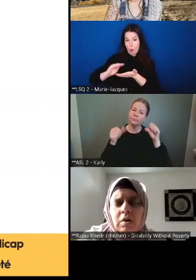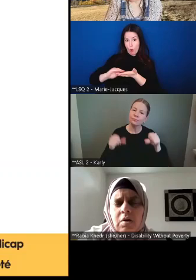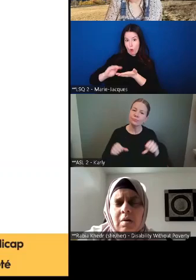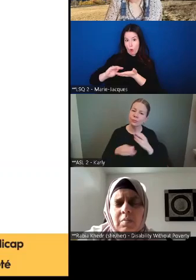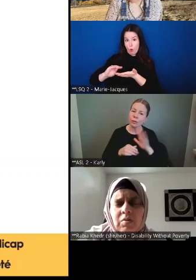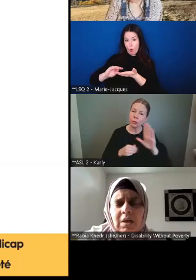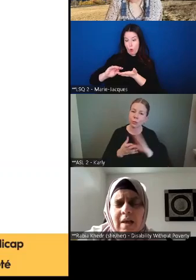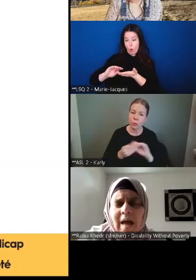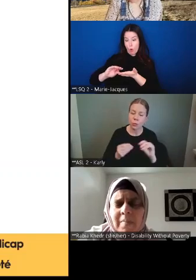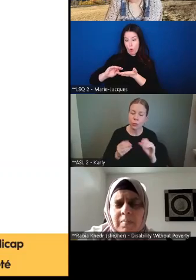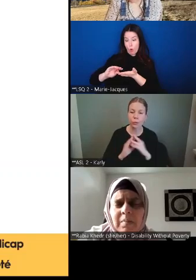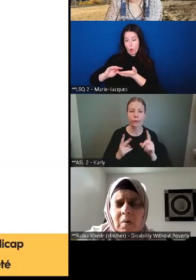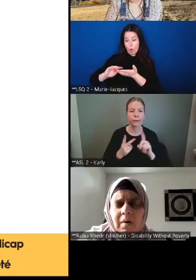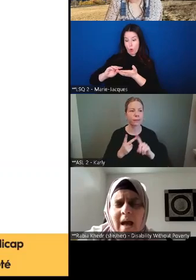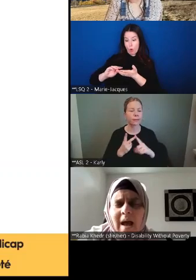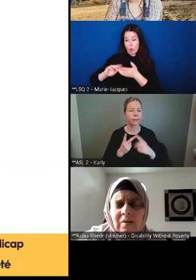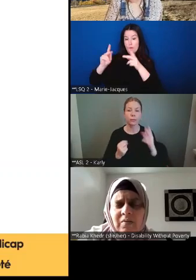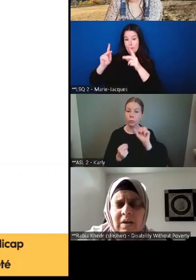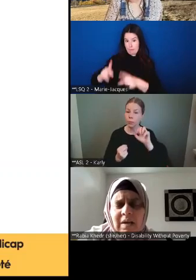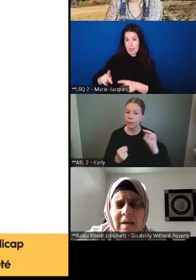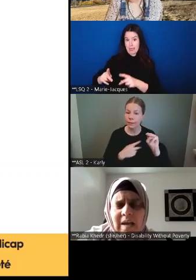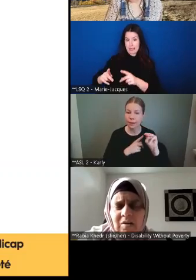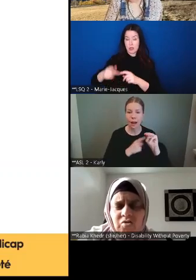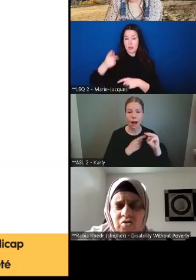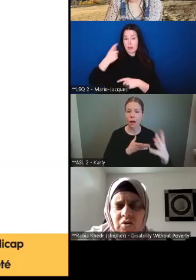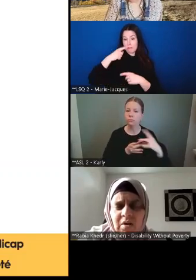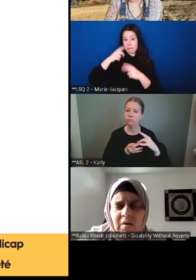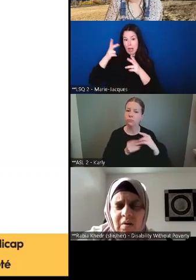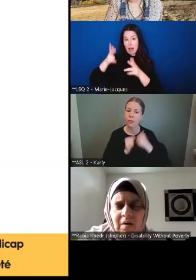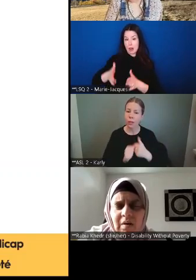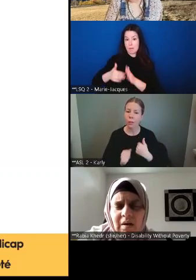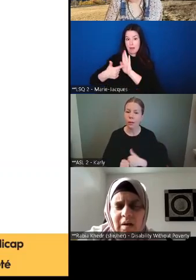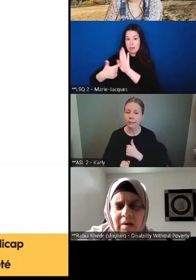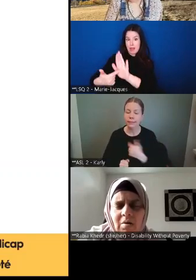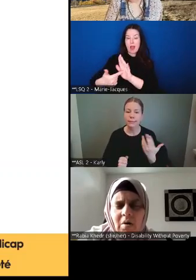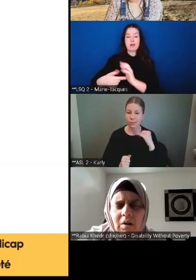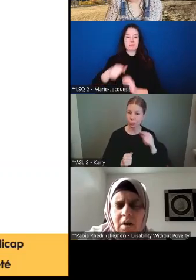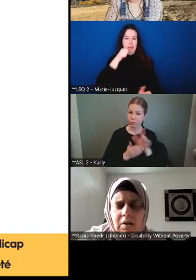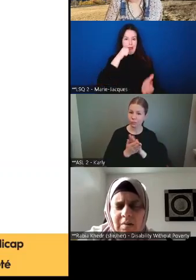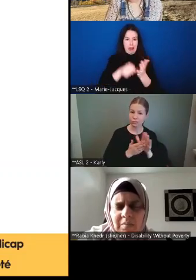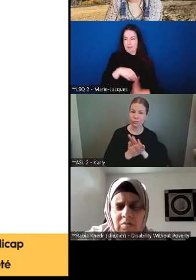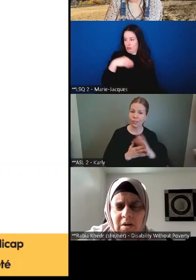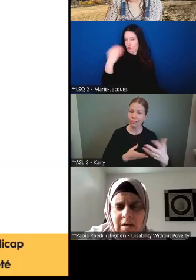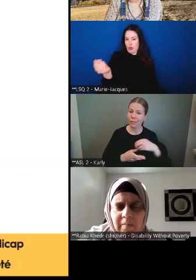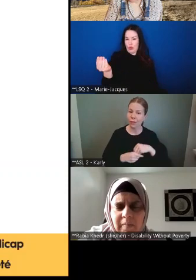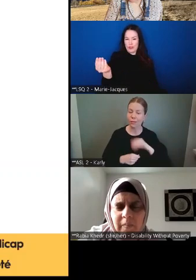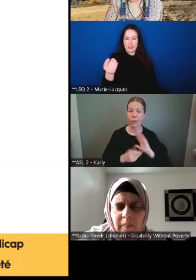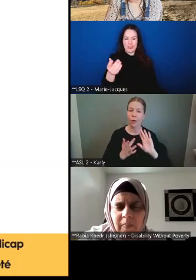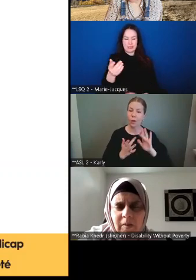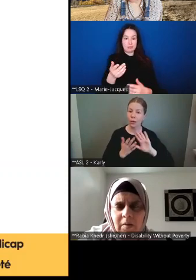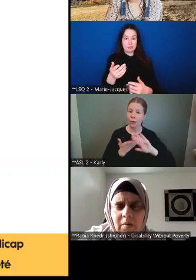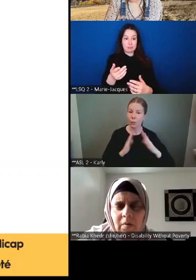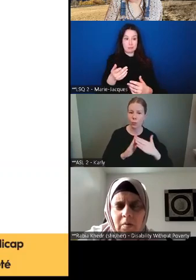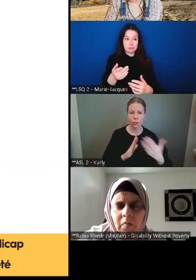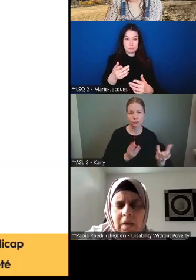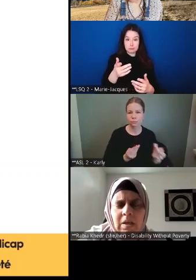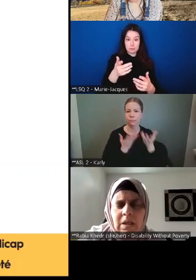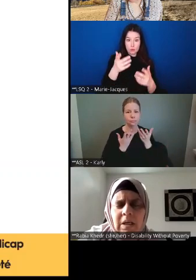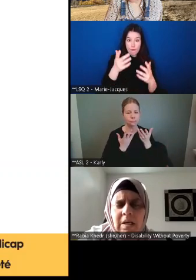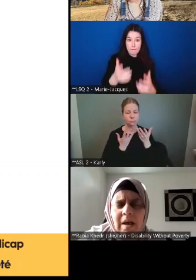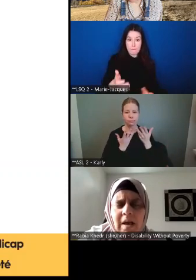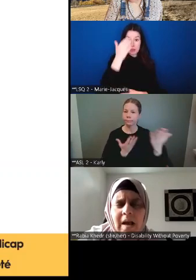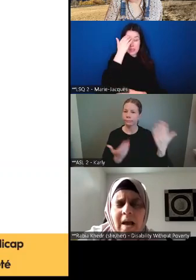parlementaires, allez lui transmettre une lettre. Laissez-nous savoir comment vous aimeriez être plus